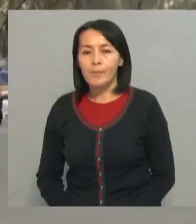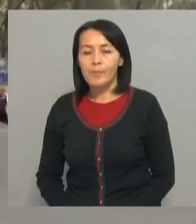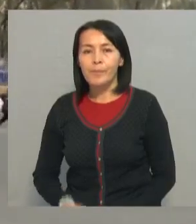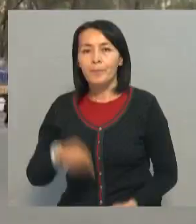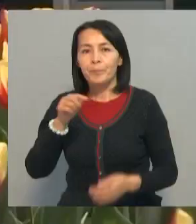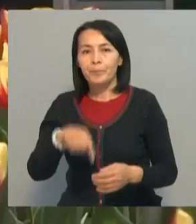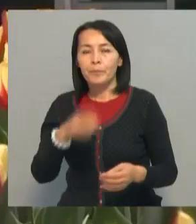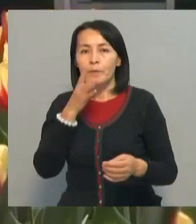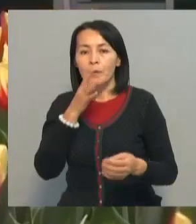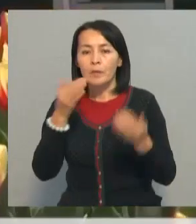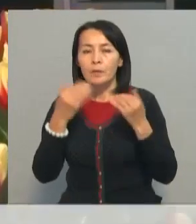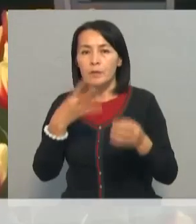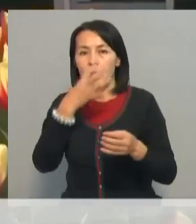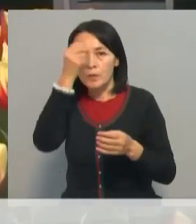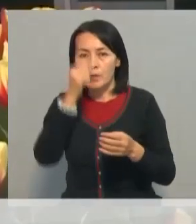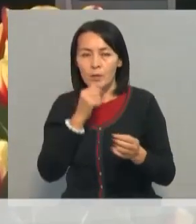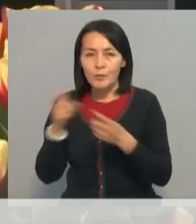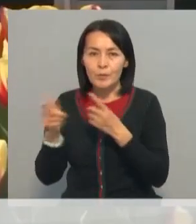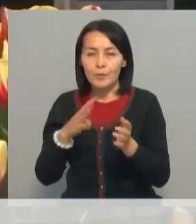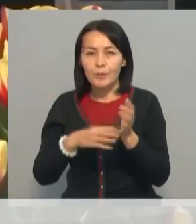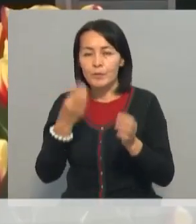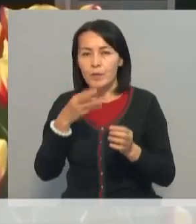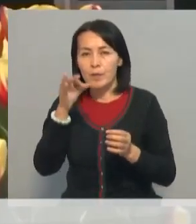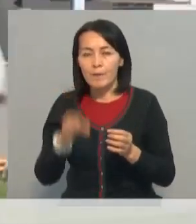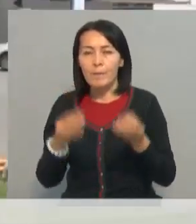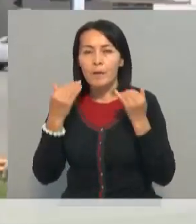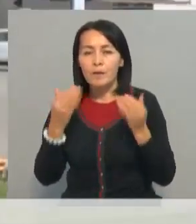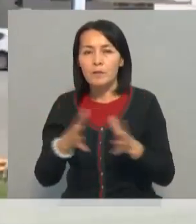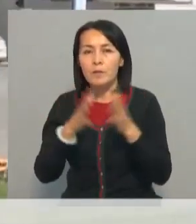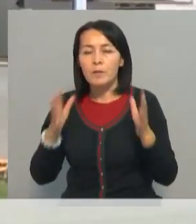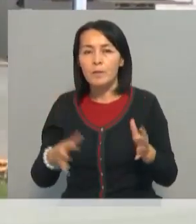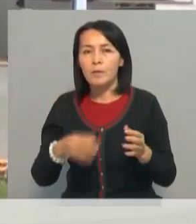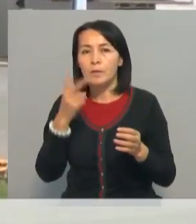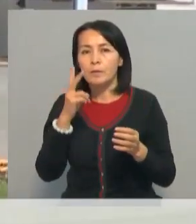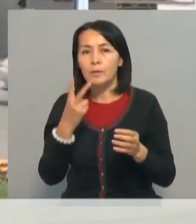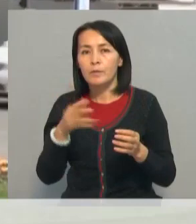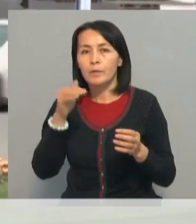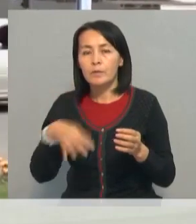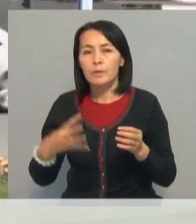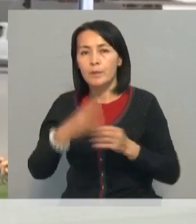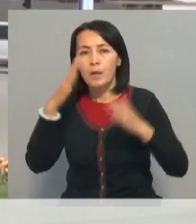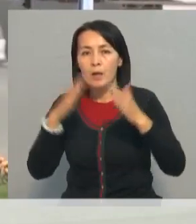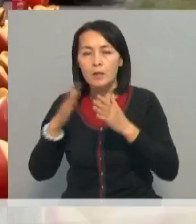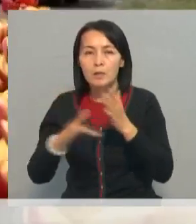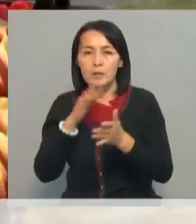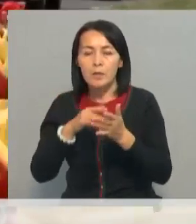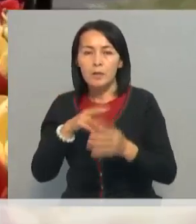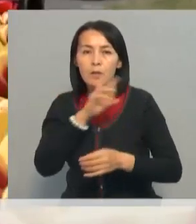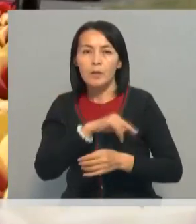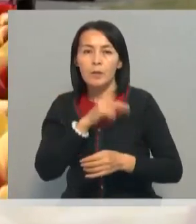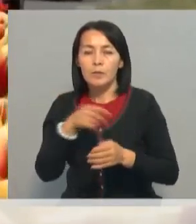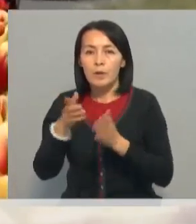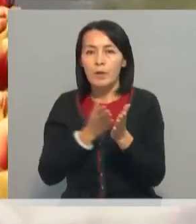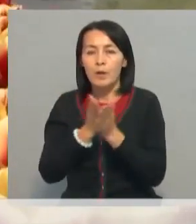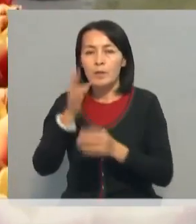Также в настоящее время к отопительному сезону готовы 93% из более чем 2000 многоквартирных домов города. Работы в этом